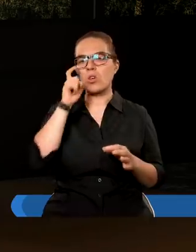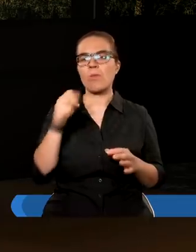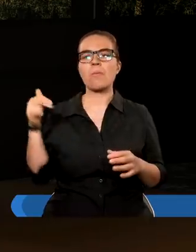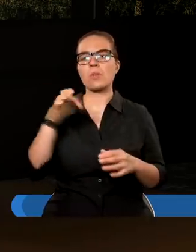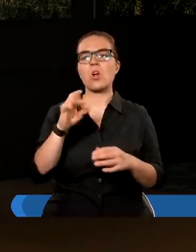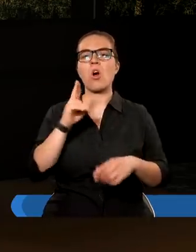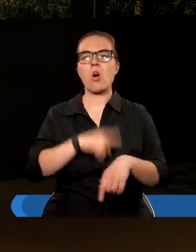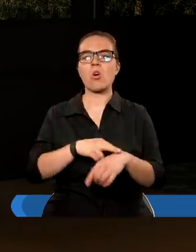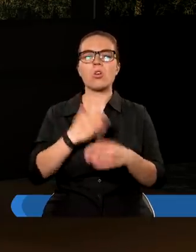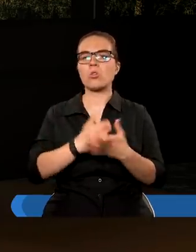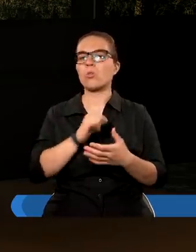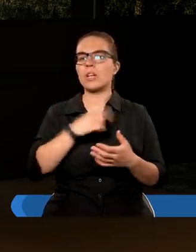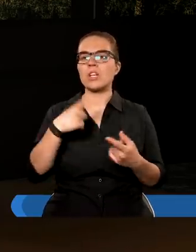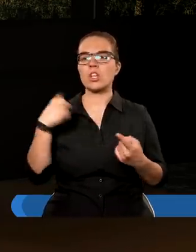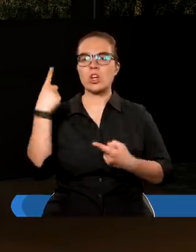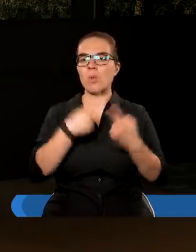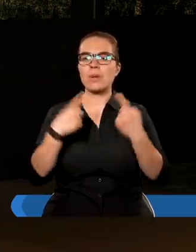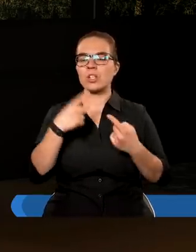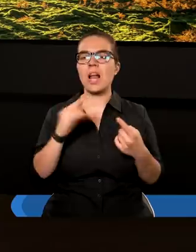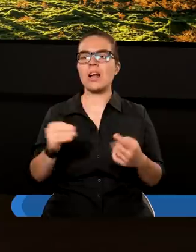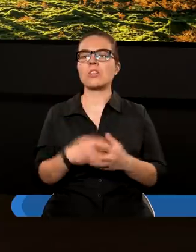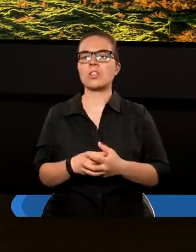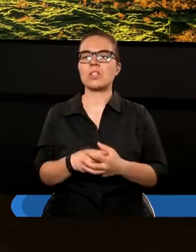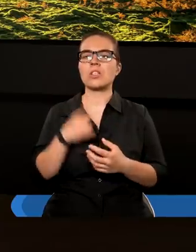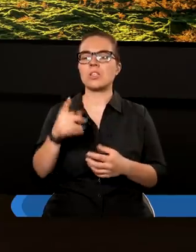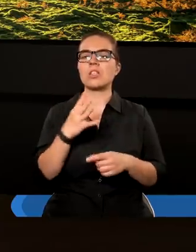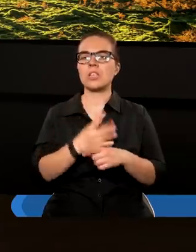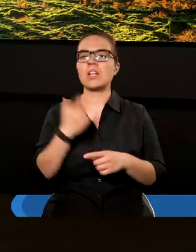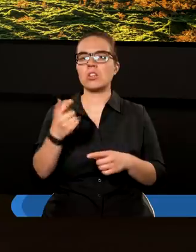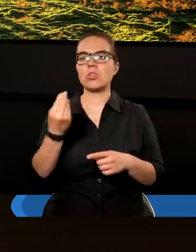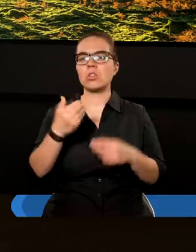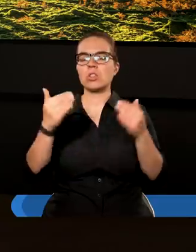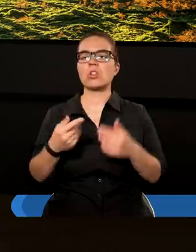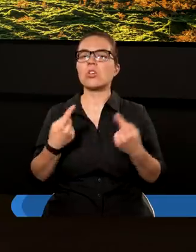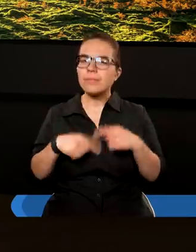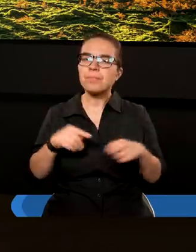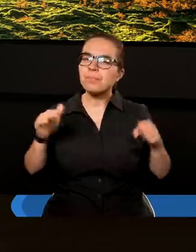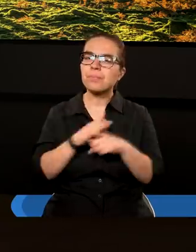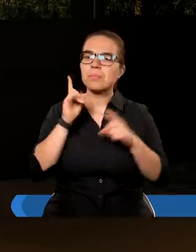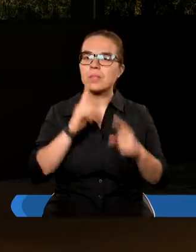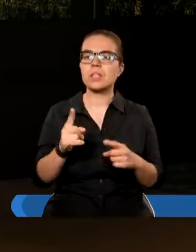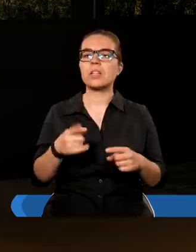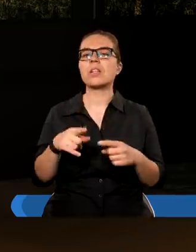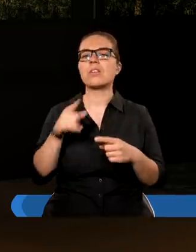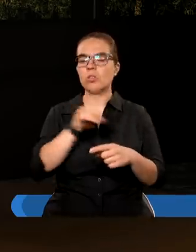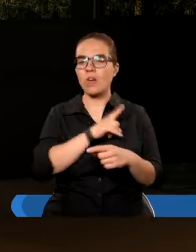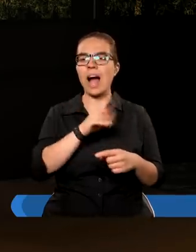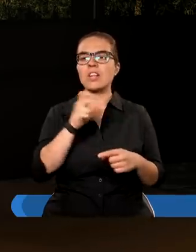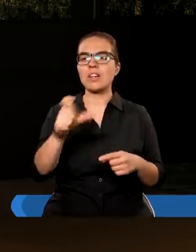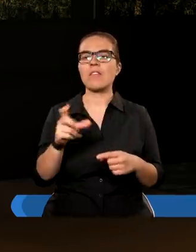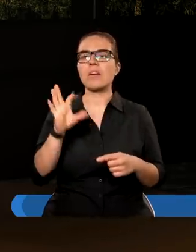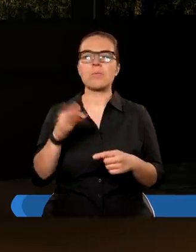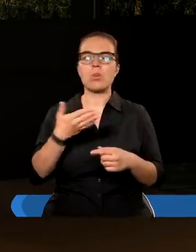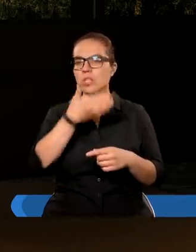przyjdzie o godzinie, której się nie domyślacie. Może jeszcze werset 42, który dopełnia tego obrazu. Czuwajcie więc,